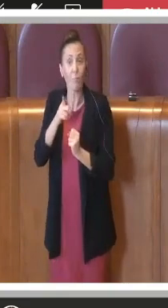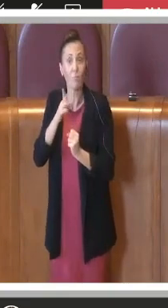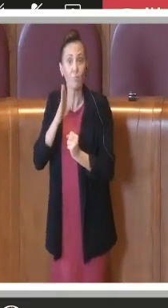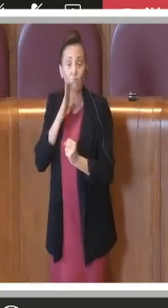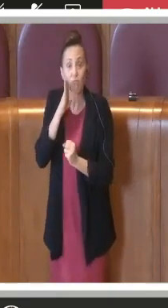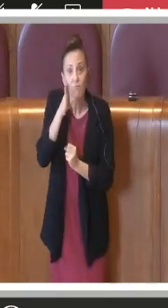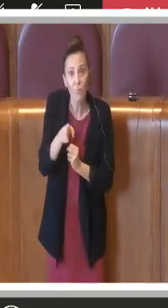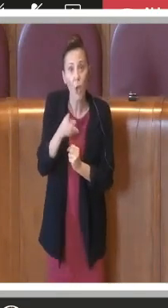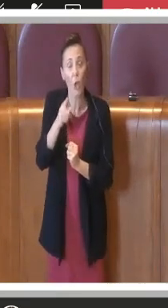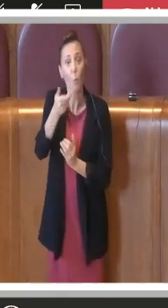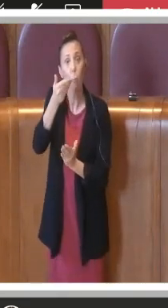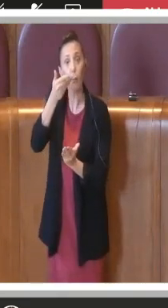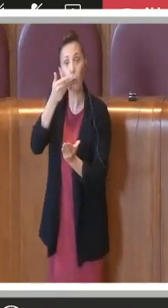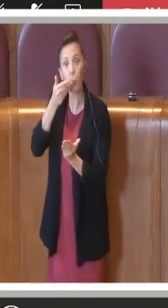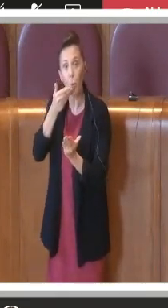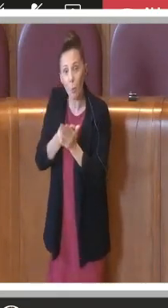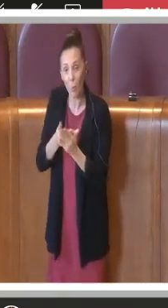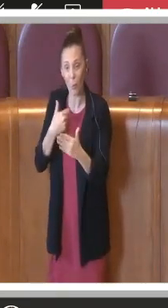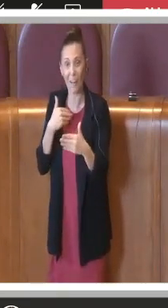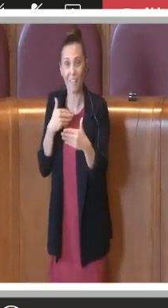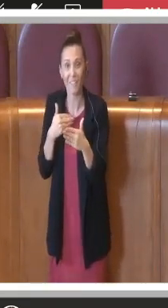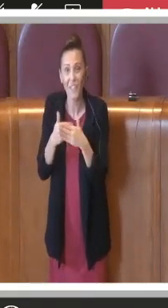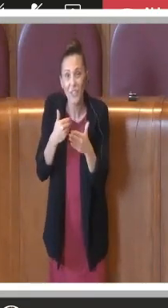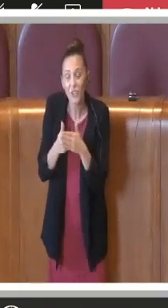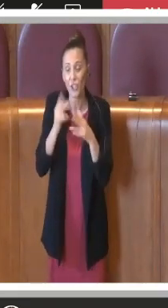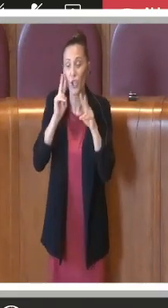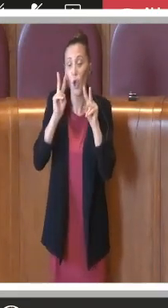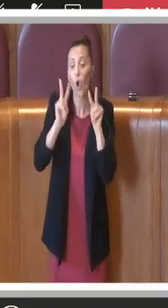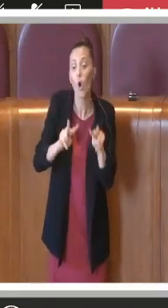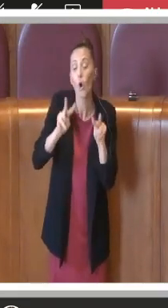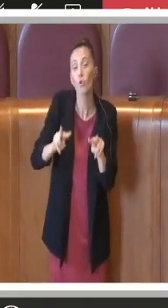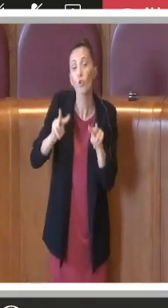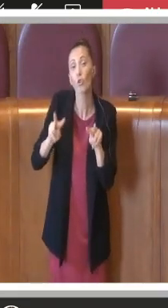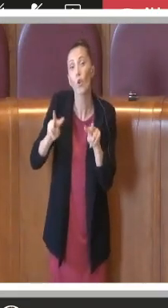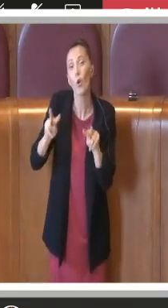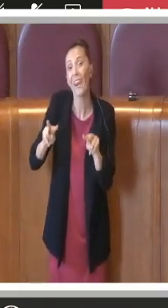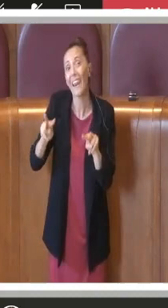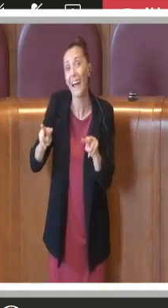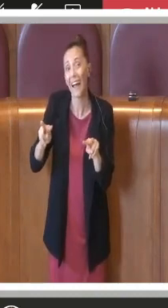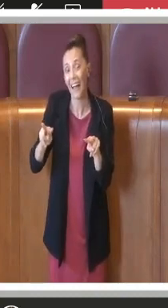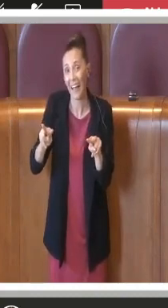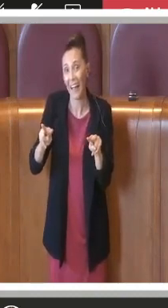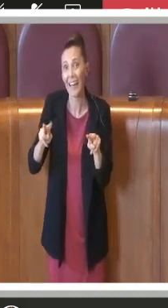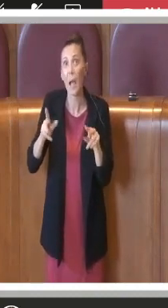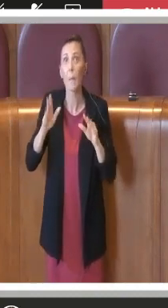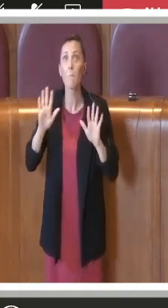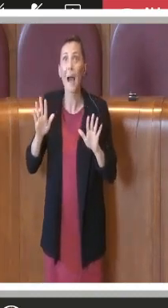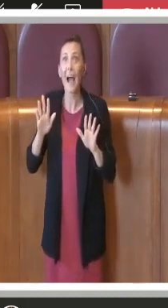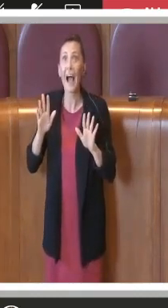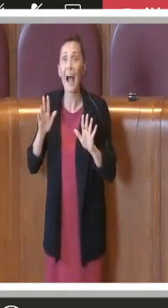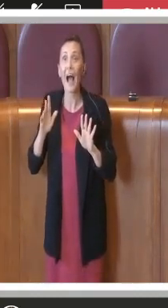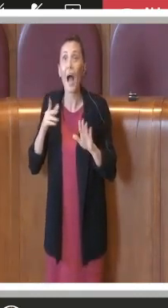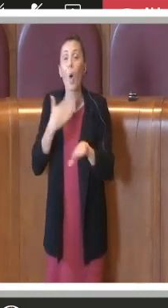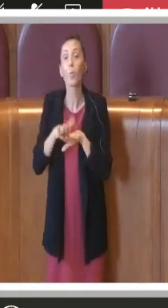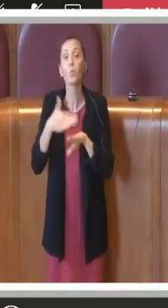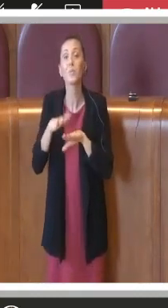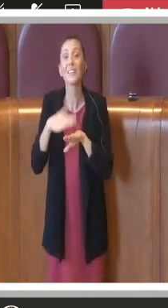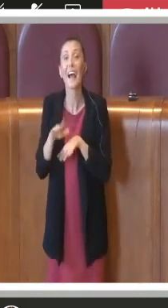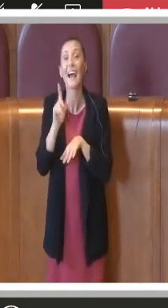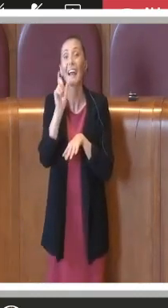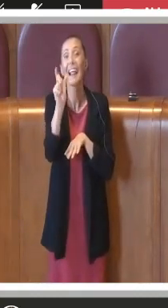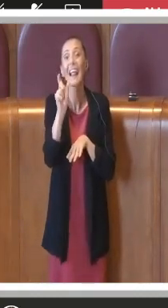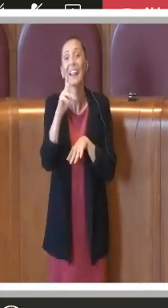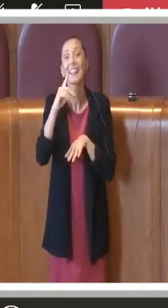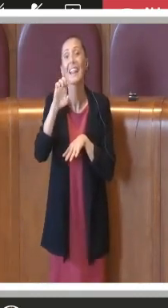poter essere vicini, di poter controllare, ma arrivare a usare questo termine deliberante è un